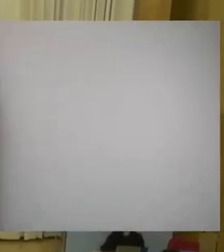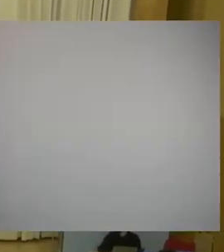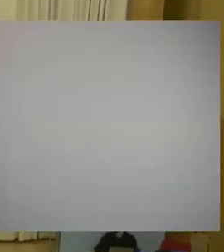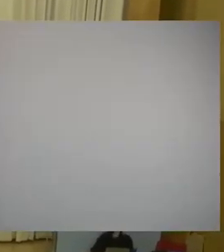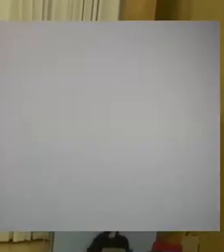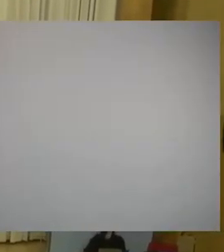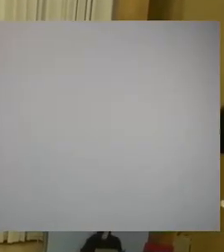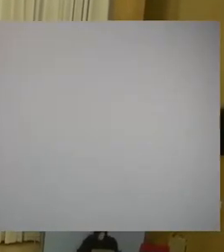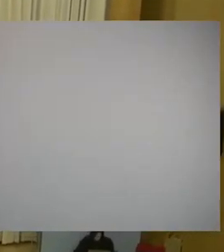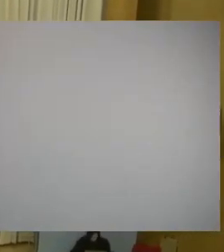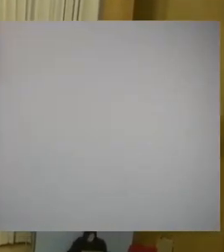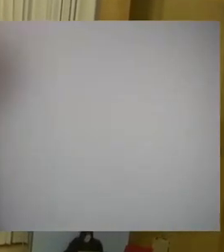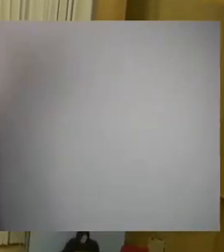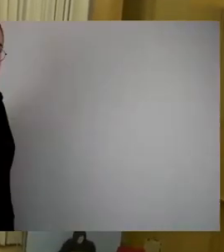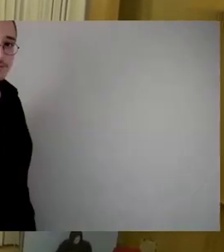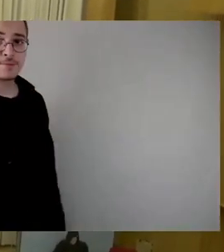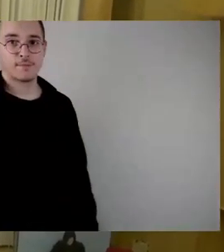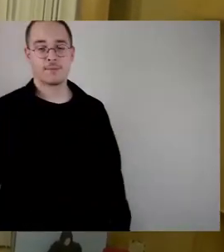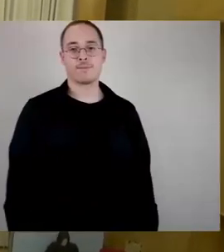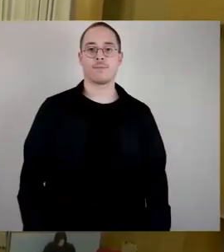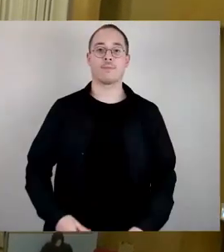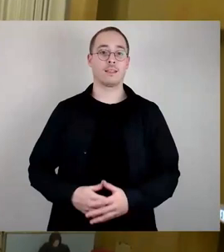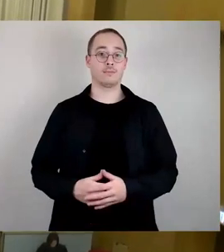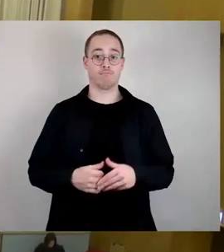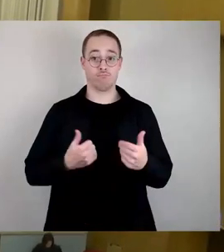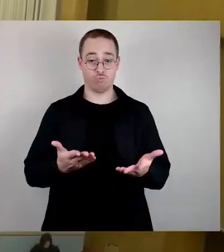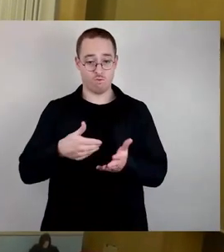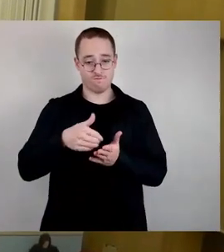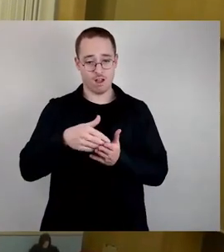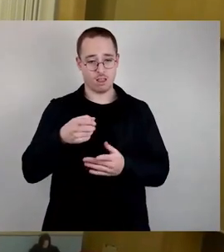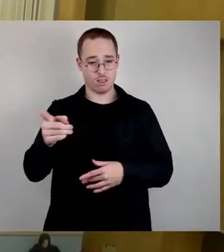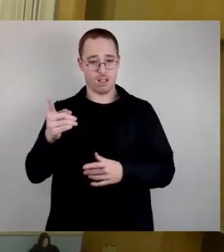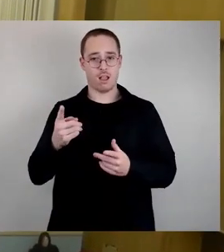So, wir setzen fort in der Fraktionsreihenfolge CDU-Fraktion. Dietze.